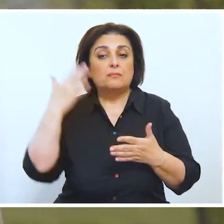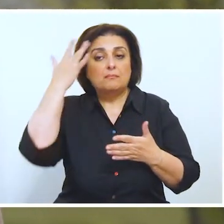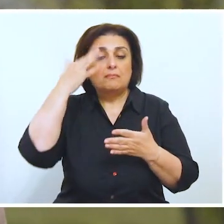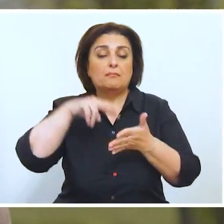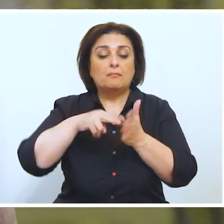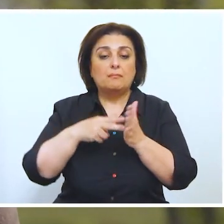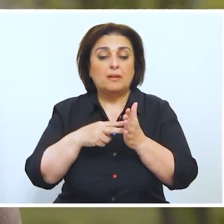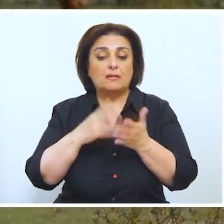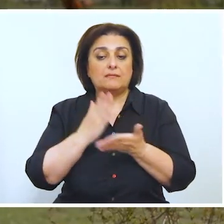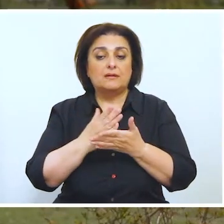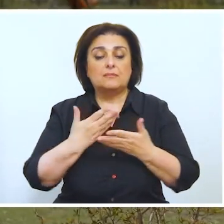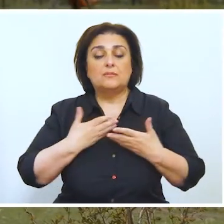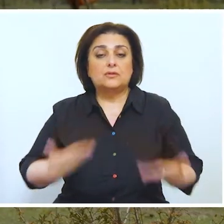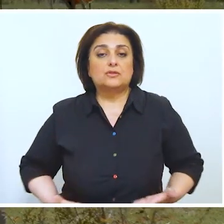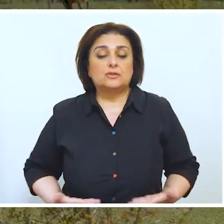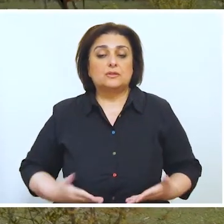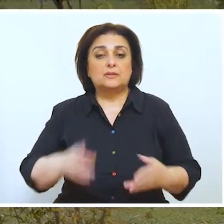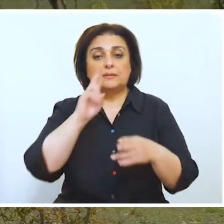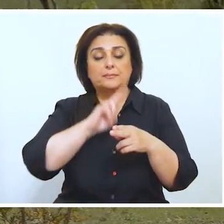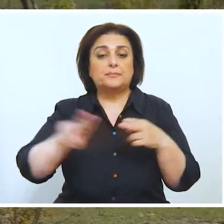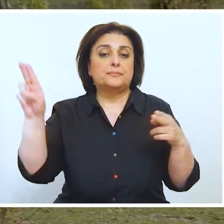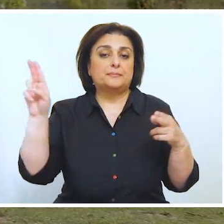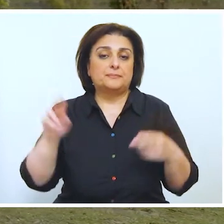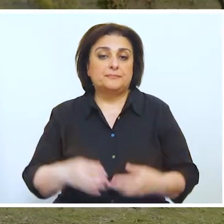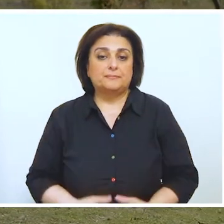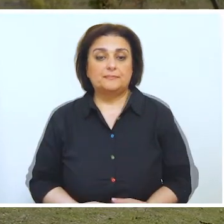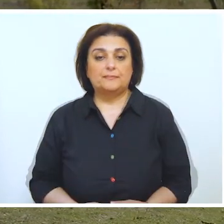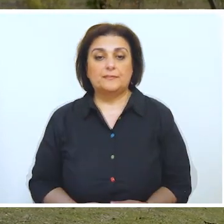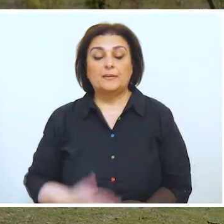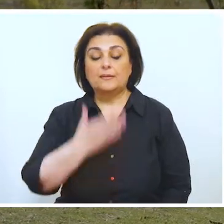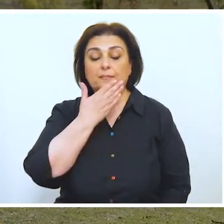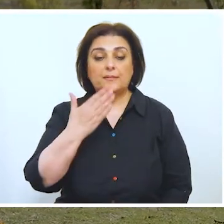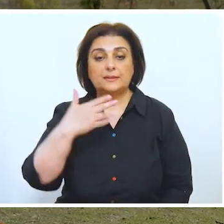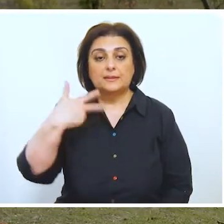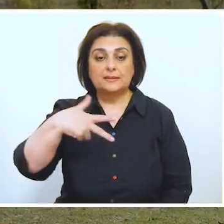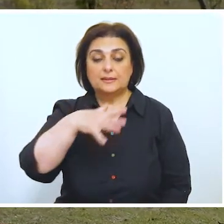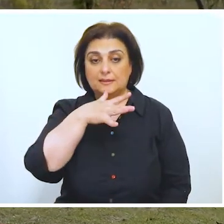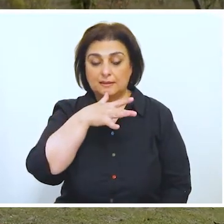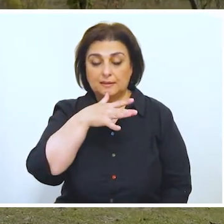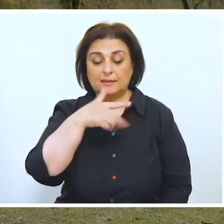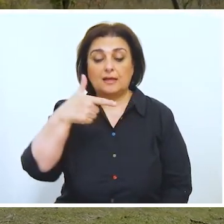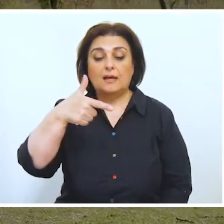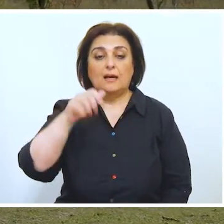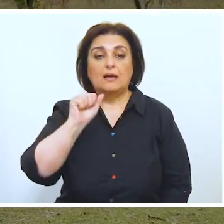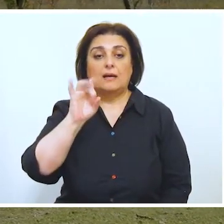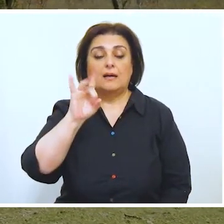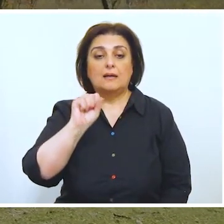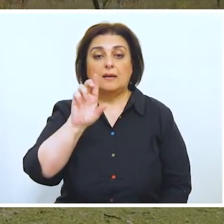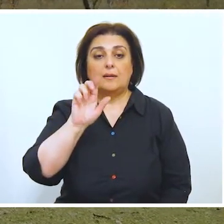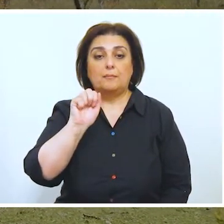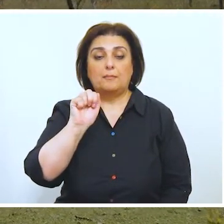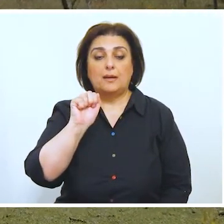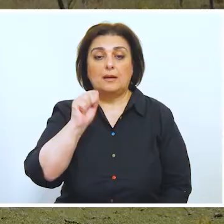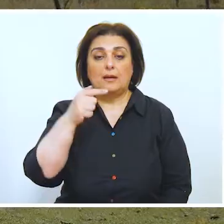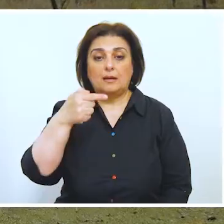arı-susuriyyəndə qalır. Həyatın buç olur. Həyatın buç olur. Son 30 ildə Qarabağ münaqişəsinin əhat etdiyi